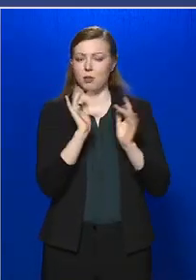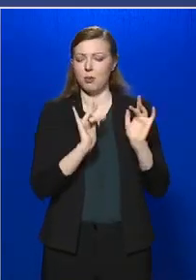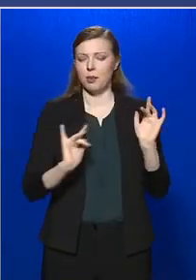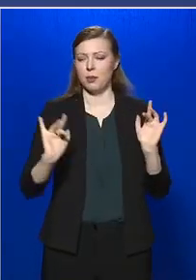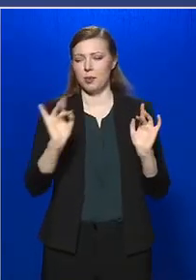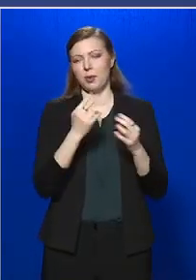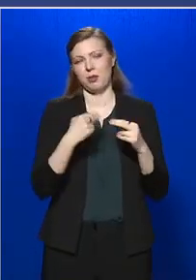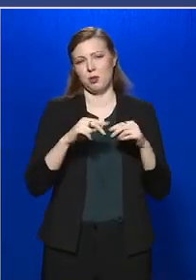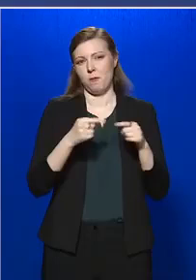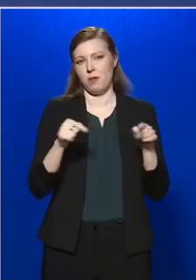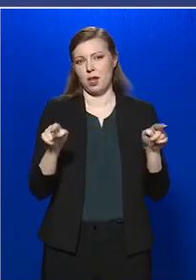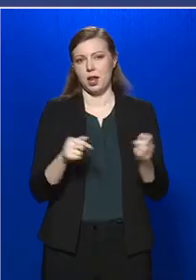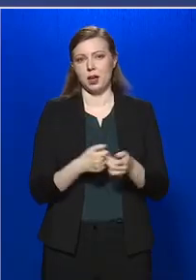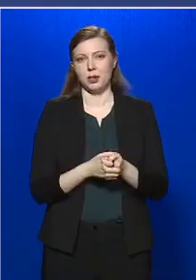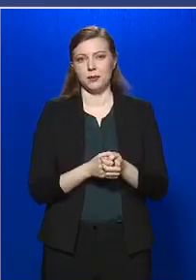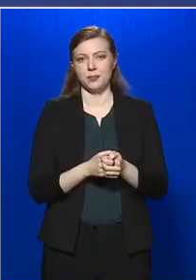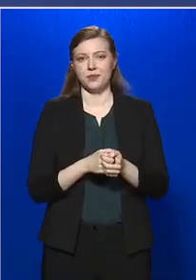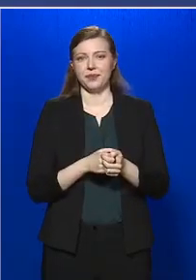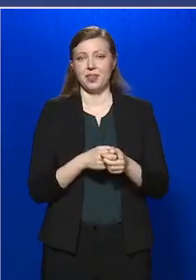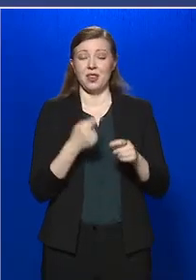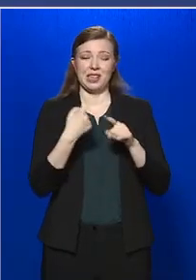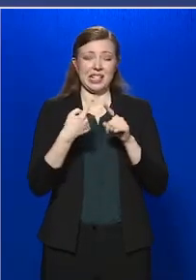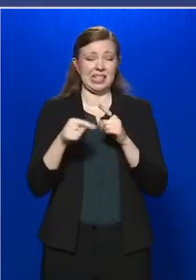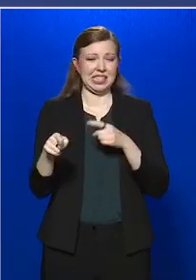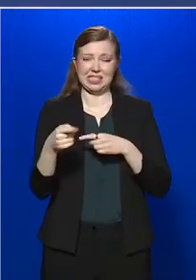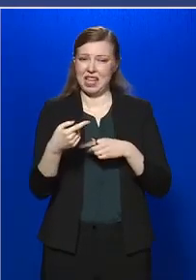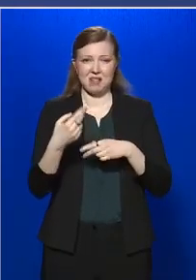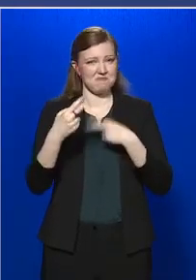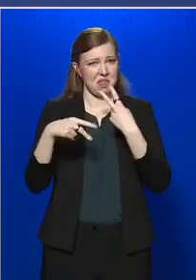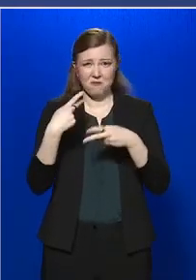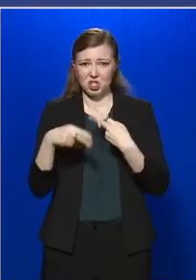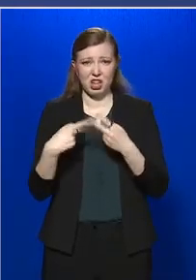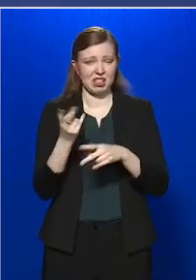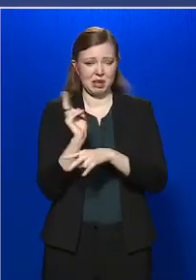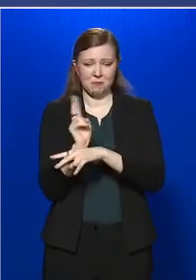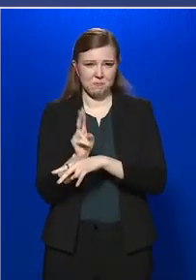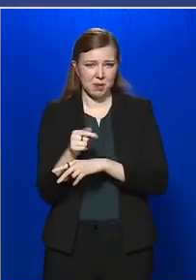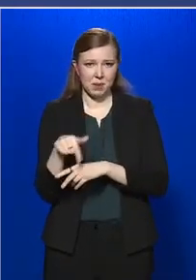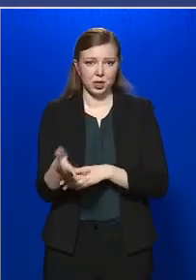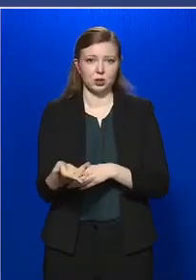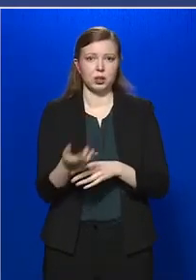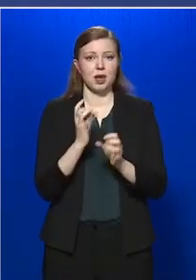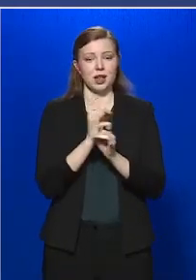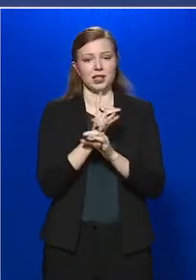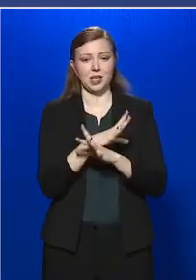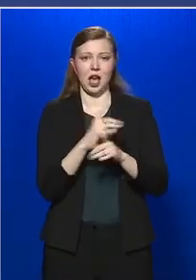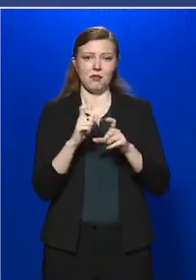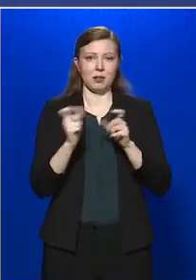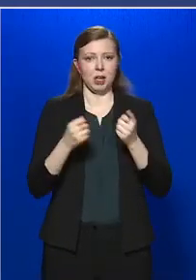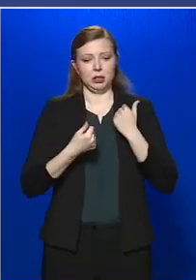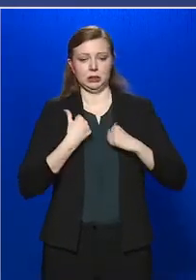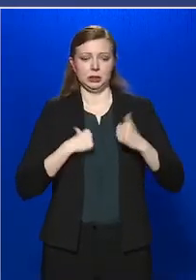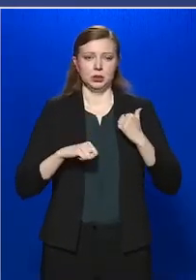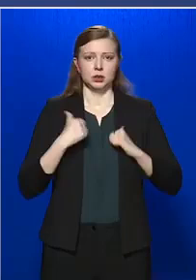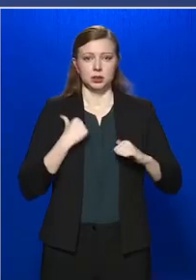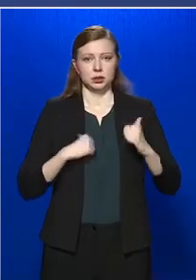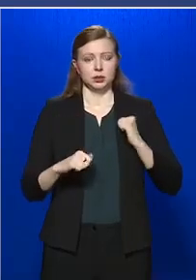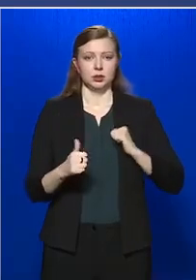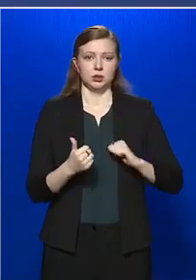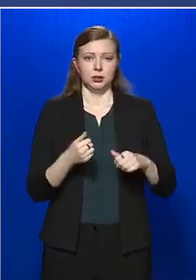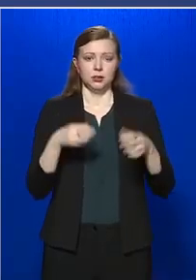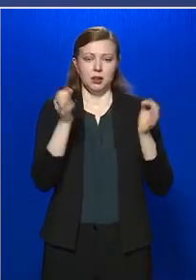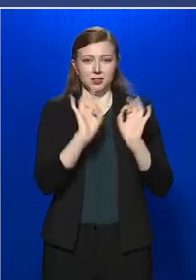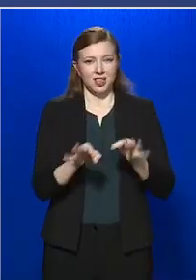Jó részük bevizsgálatlan, hiszen maga a járvány kényszerítette ki a